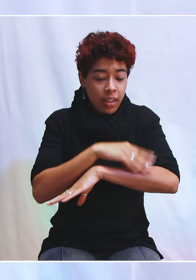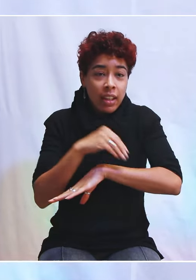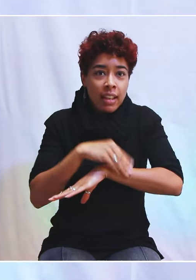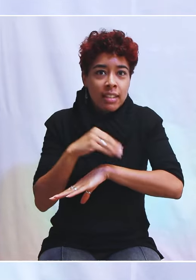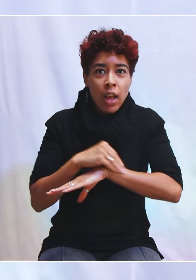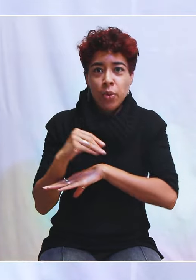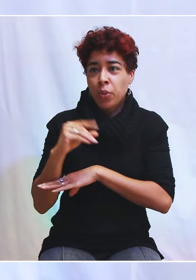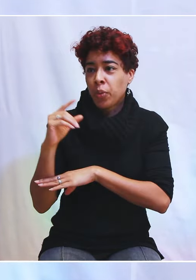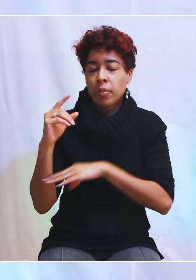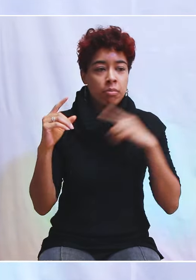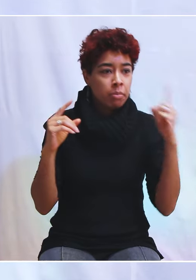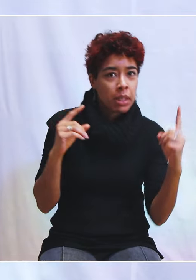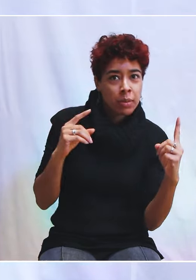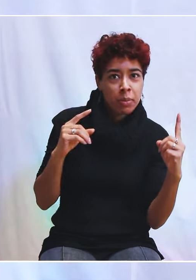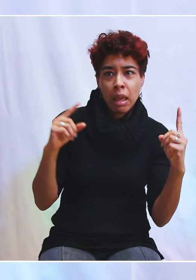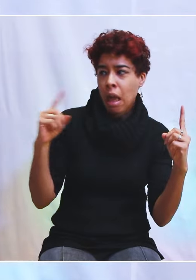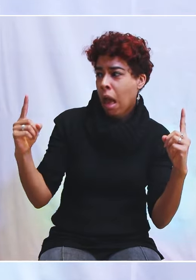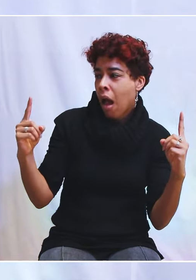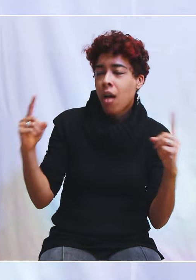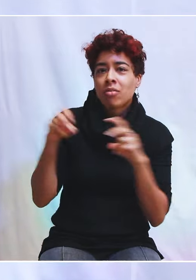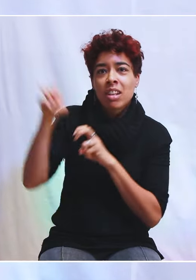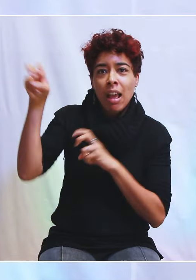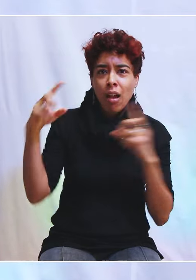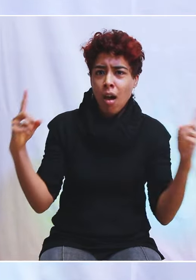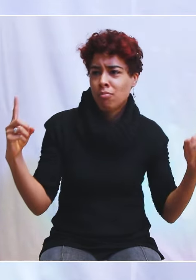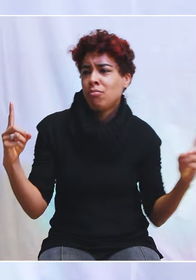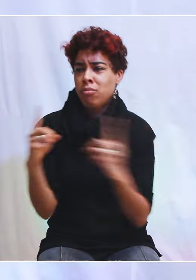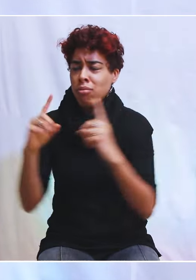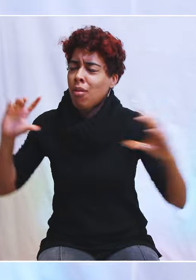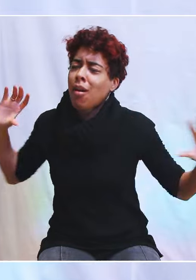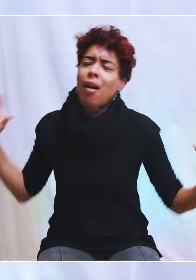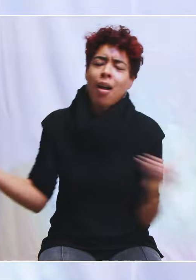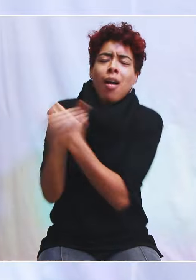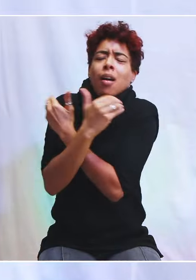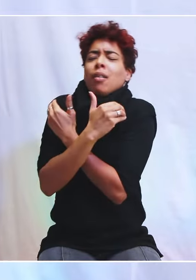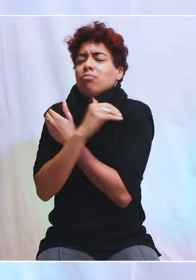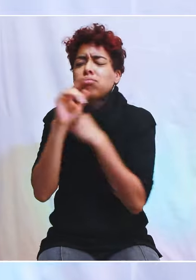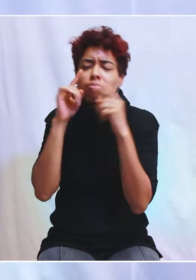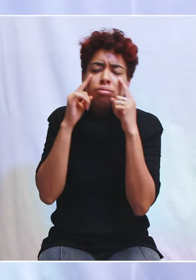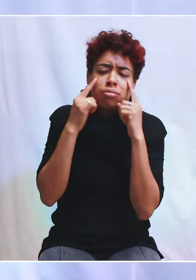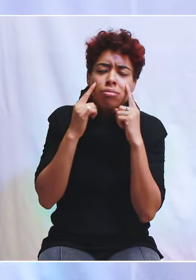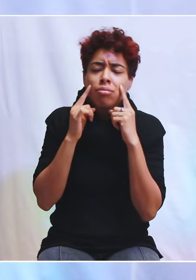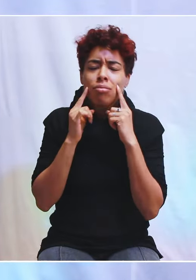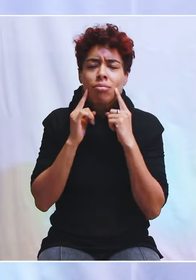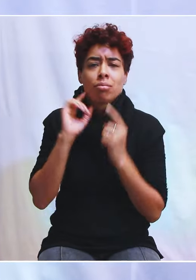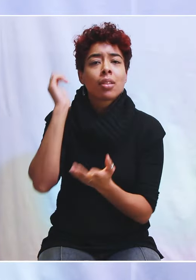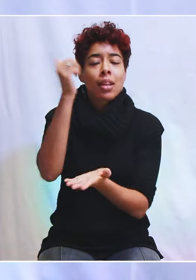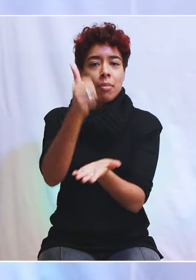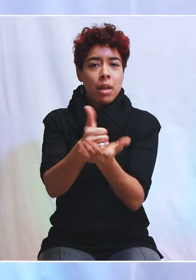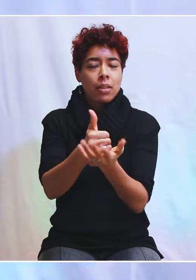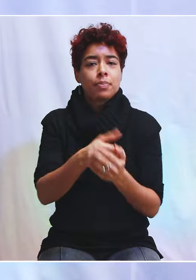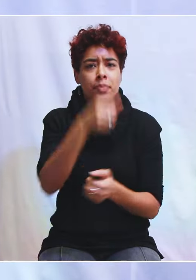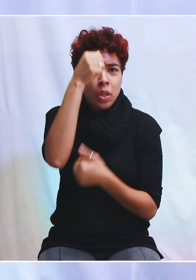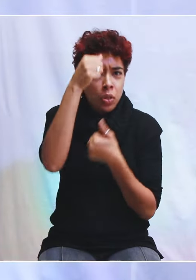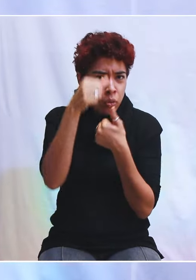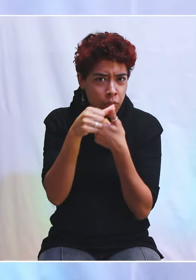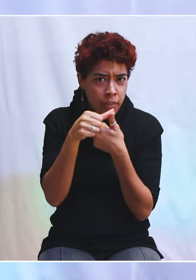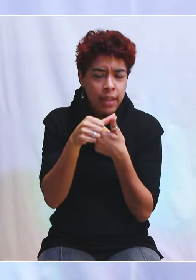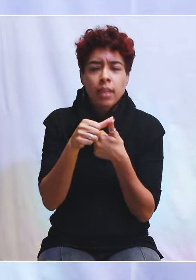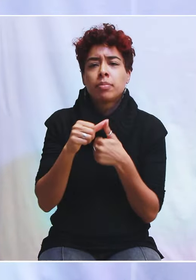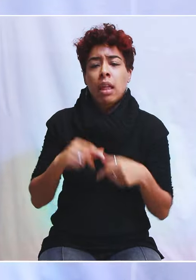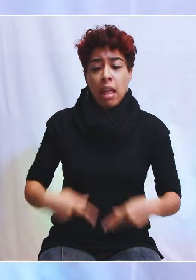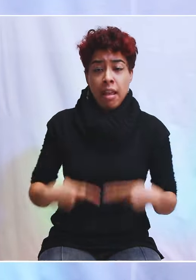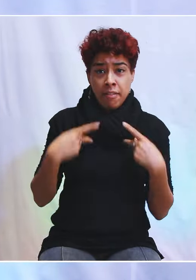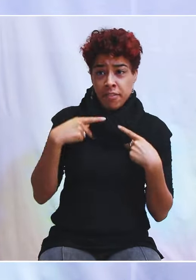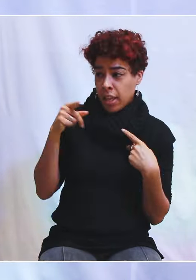rencontre, se jeta à son cou et l'embrassa, et se mirent tous deux à pleurer. Amen. » Pour rappel, on est dans une période de la vie de Jacob,